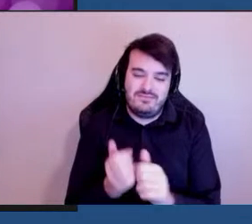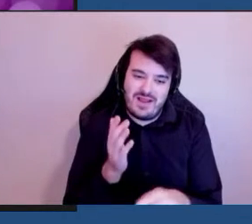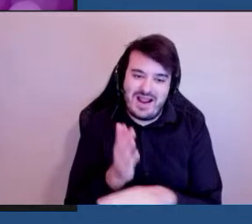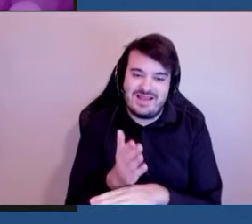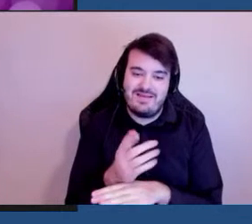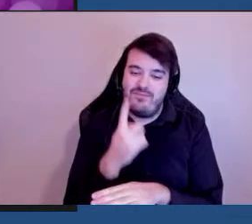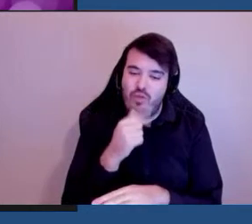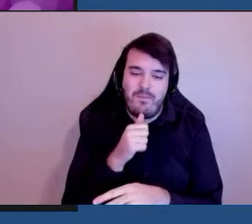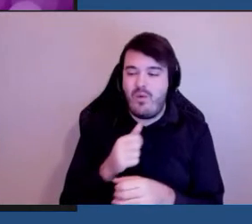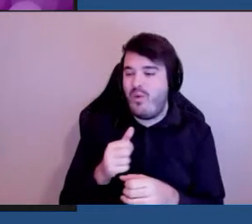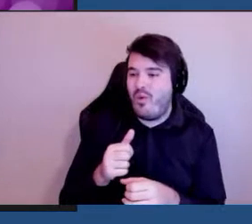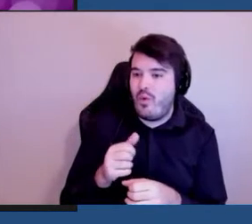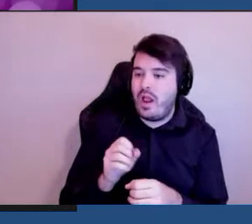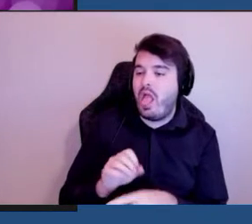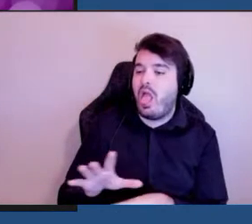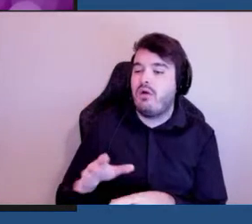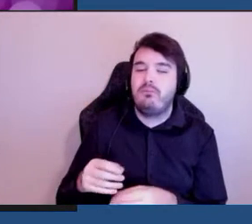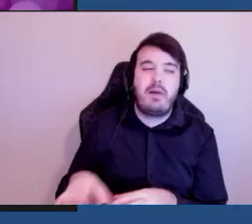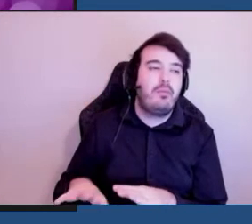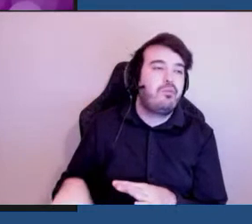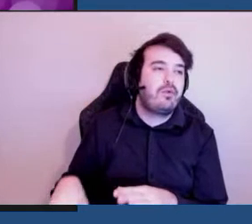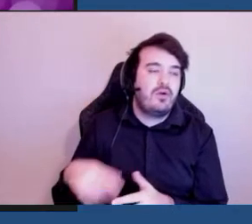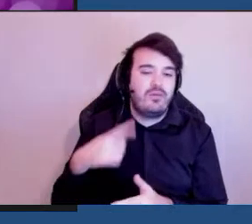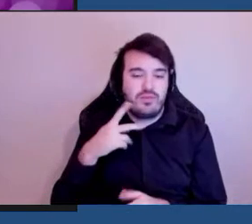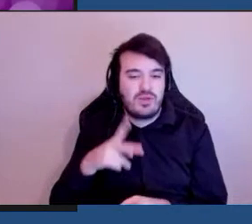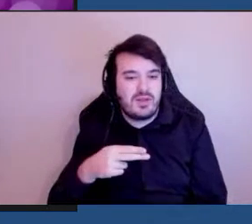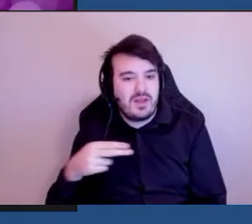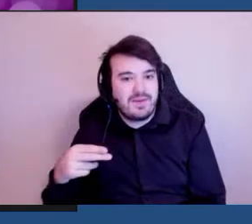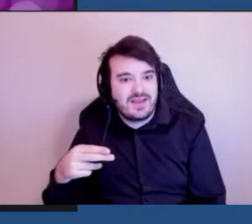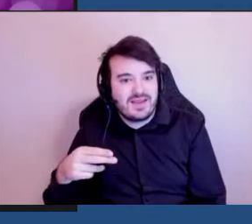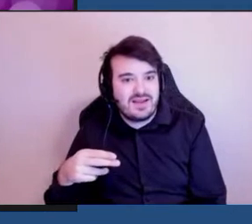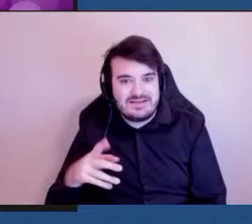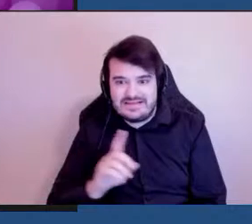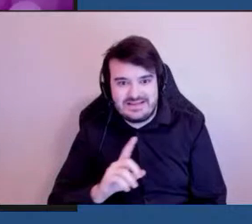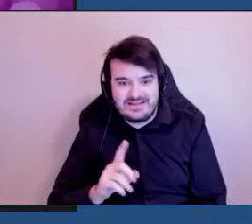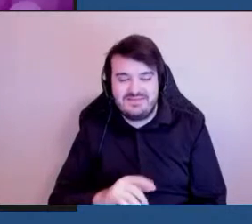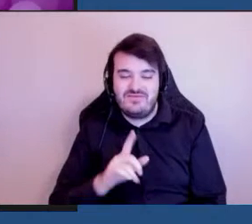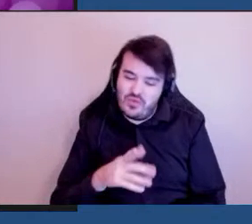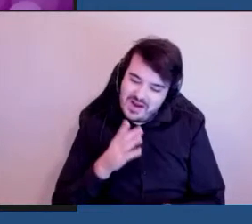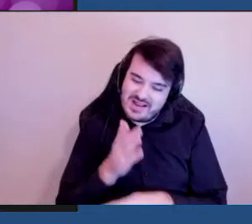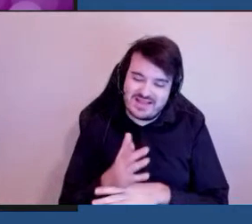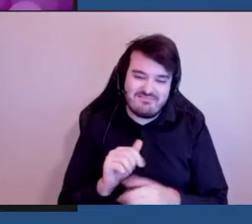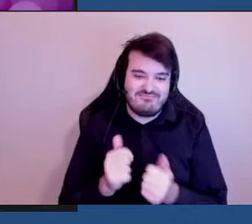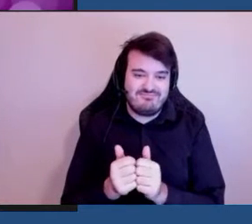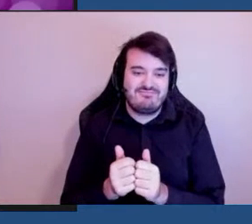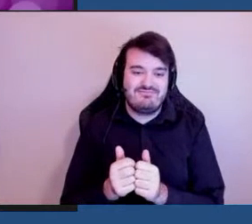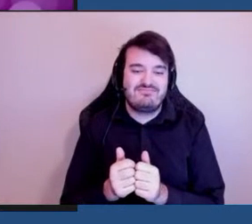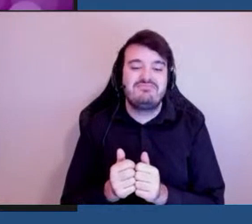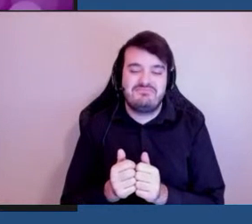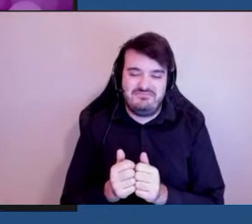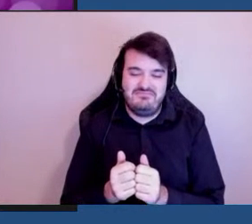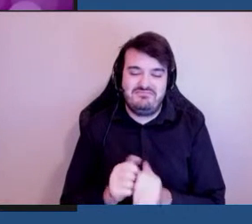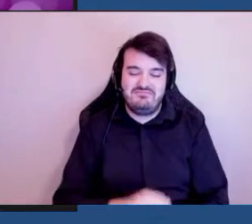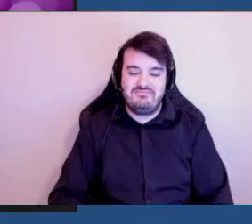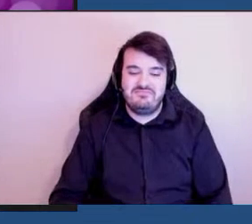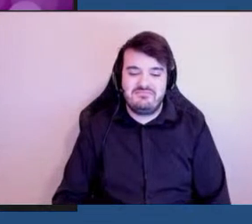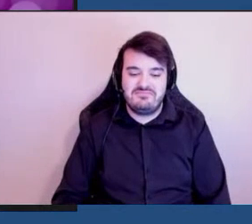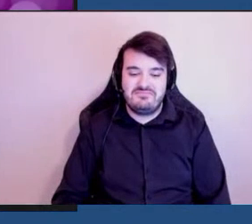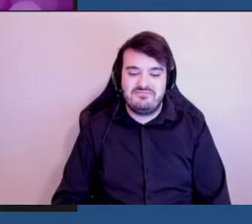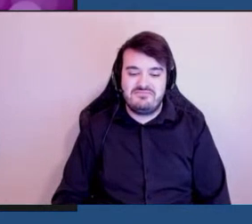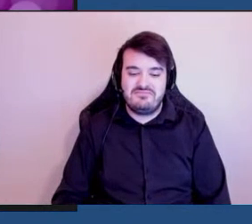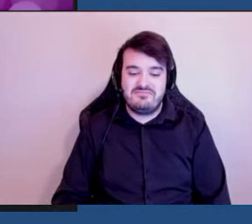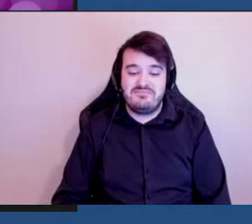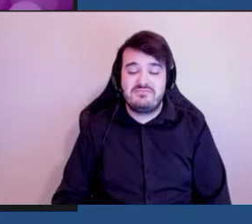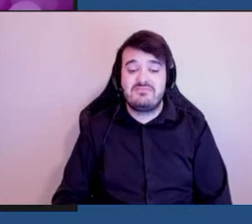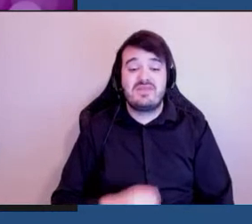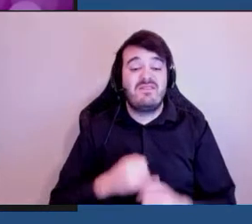pas les places de stationnement accessibles. On a dit finalement que la voiture est